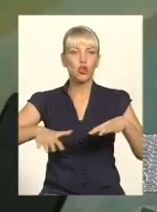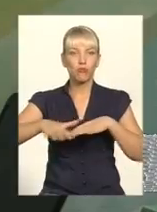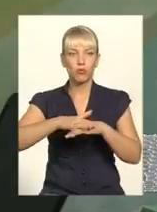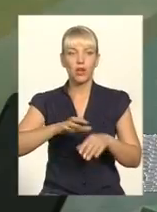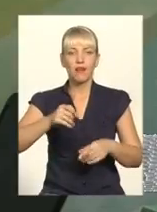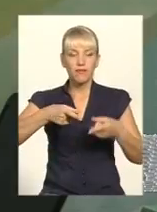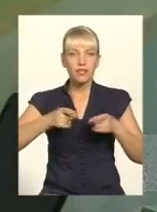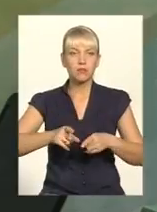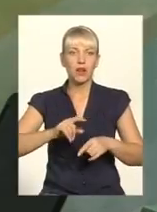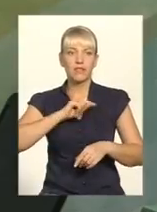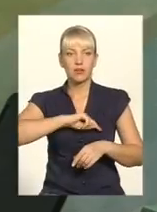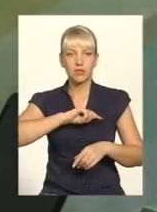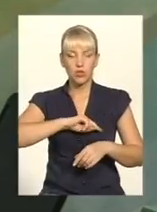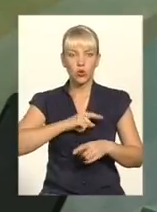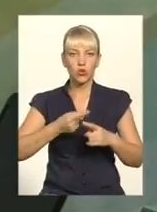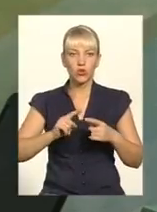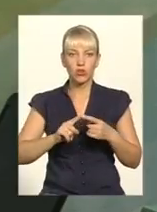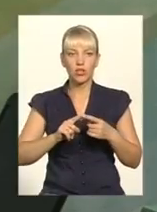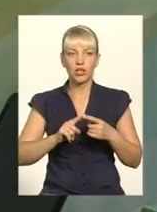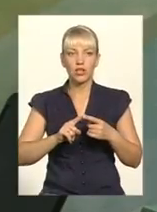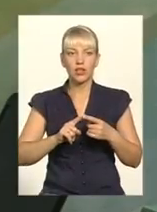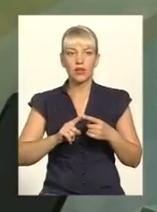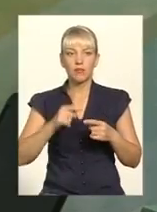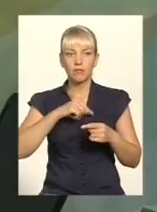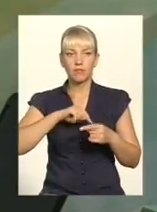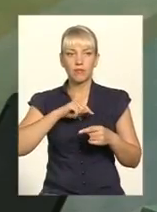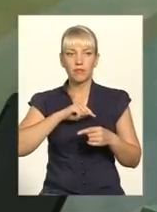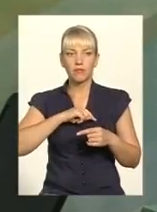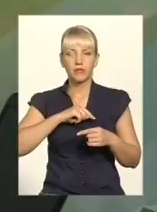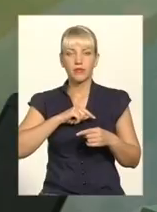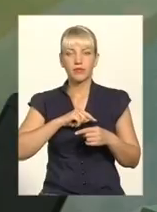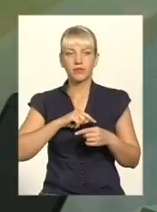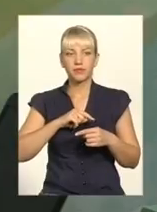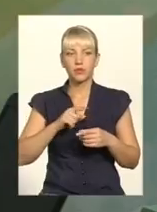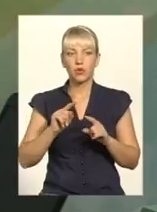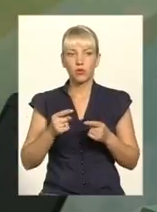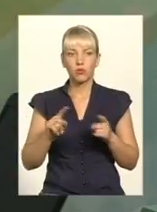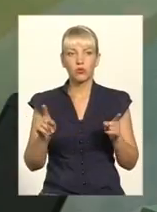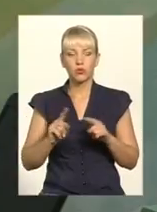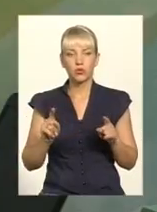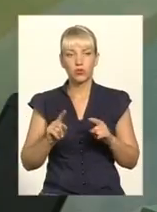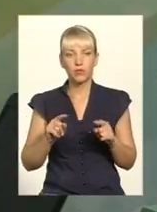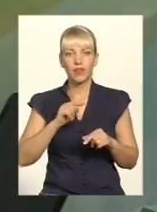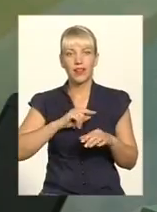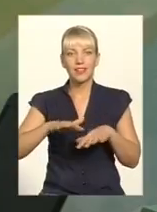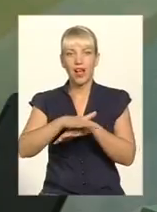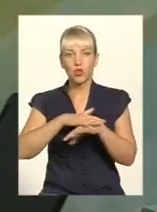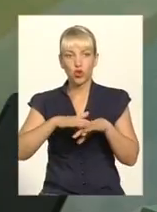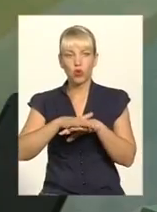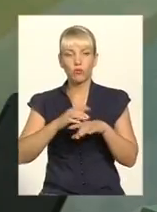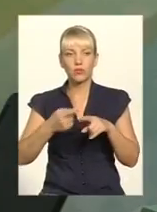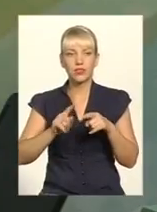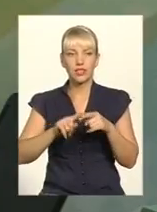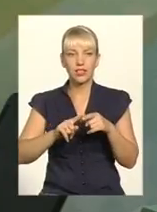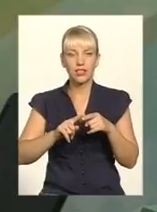психологія його докорінно різняється від психології кожного індивідума. Тому що натовп – своєрідна воронка,